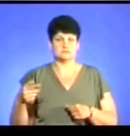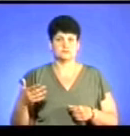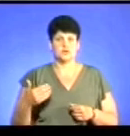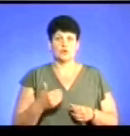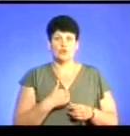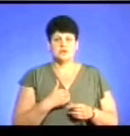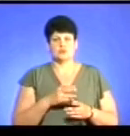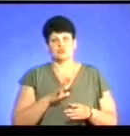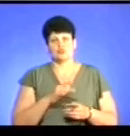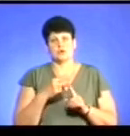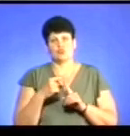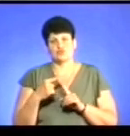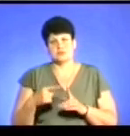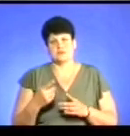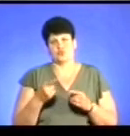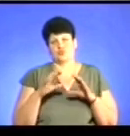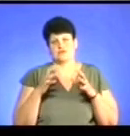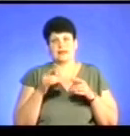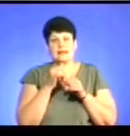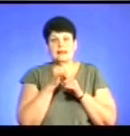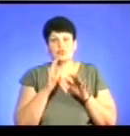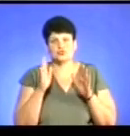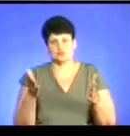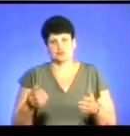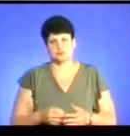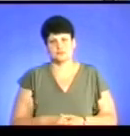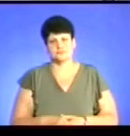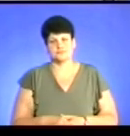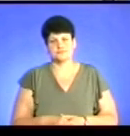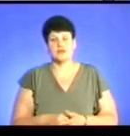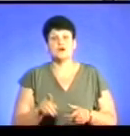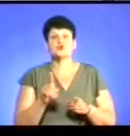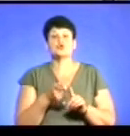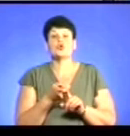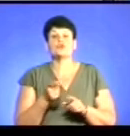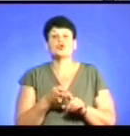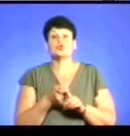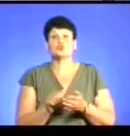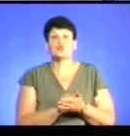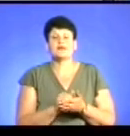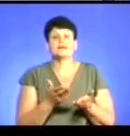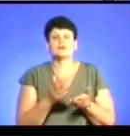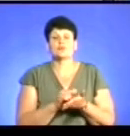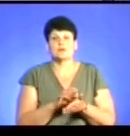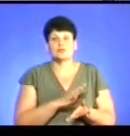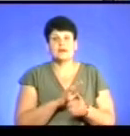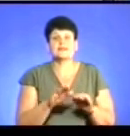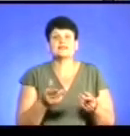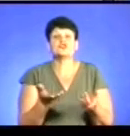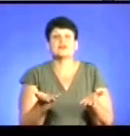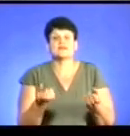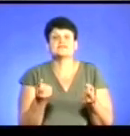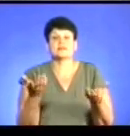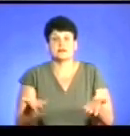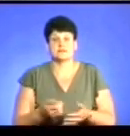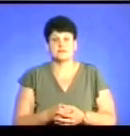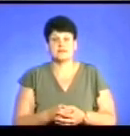-таки, плюси, якийсь позитив в тому світі, тому що так не може бути. Стосовно документів, які в них були документи, і ці діти, чиї вони є діти, звідки вони?